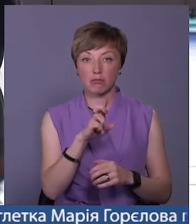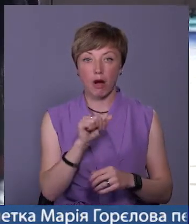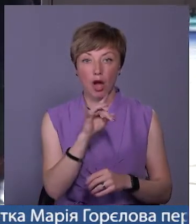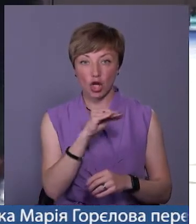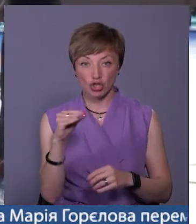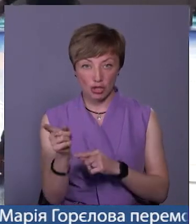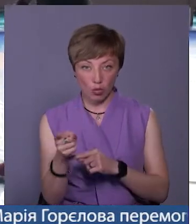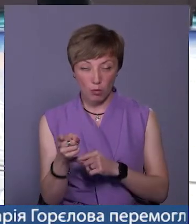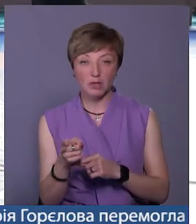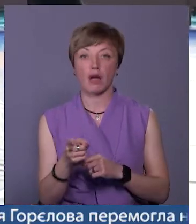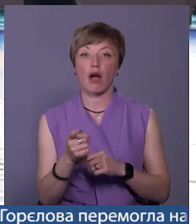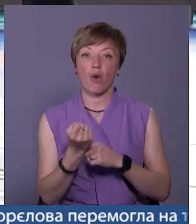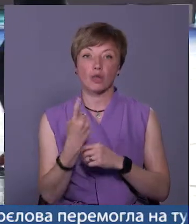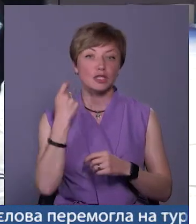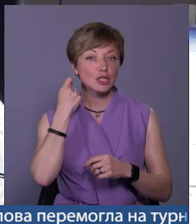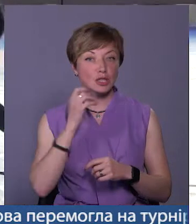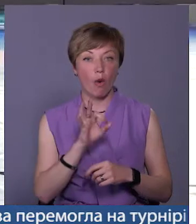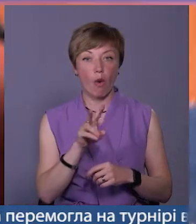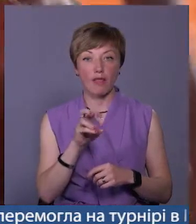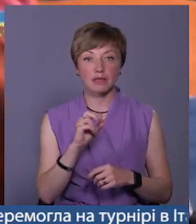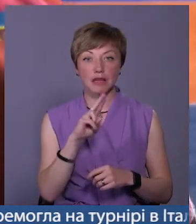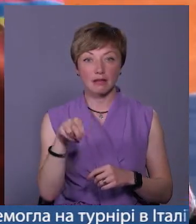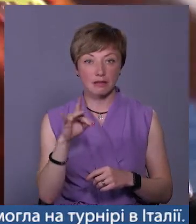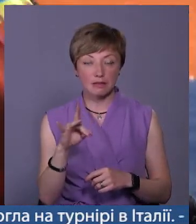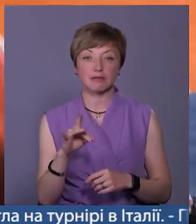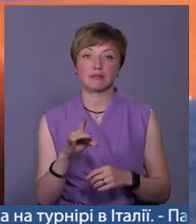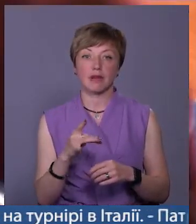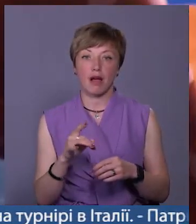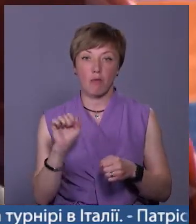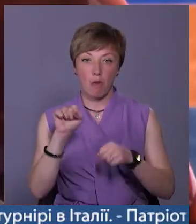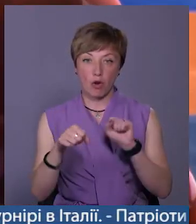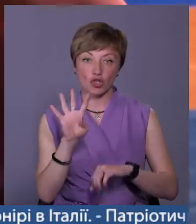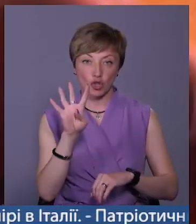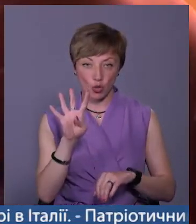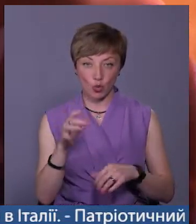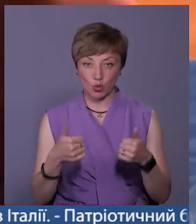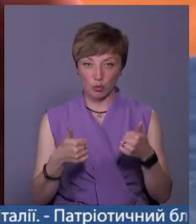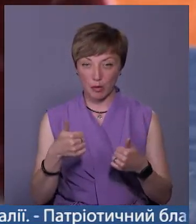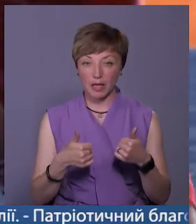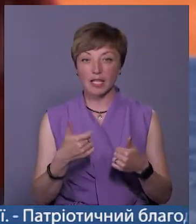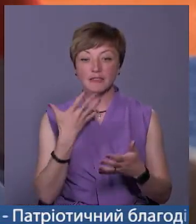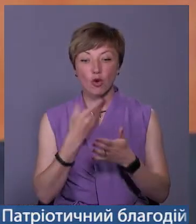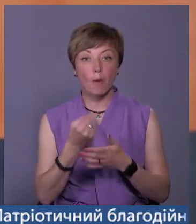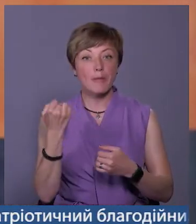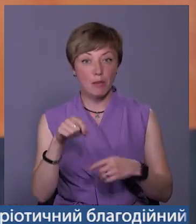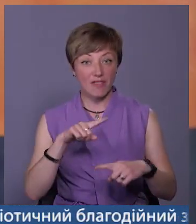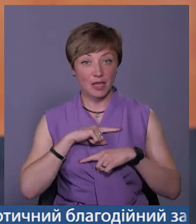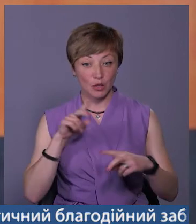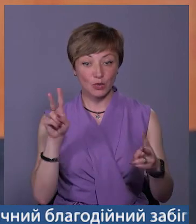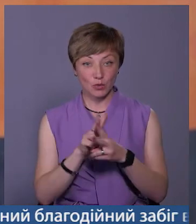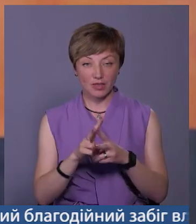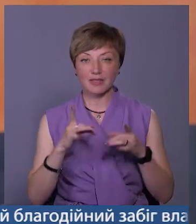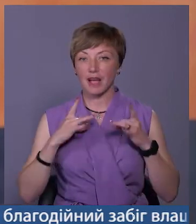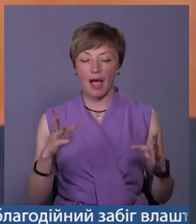Тернопільщині. Зокрема, 11-річний Олександр Смакула поборов чотирьох суперників. Свою перемогу у фінальній зустрічі відсвяткував